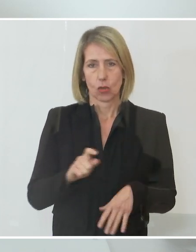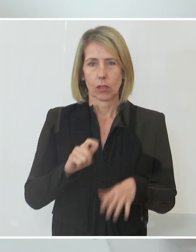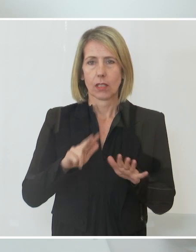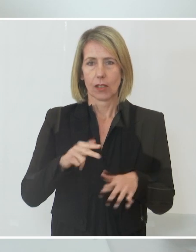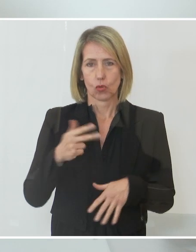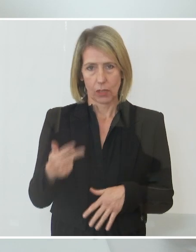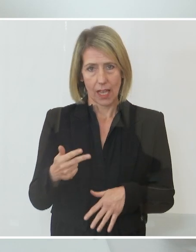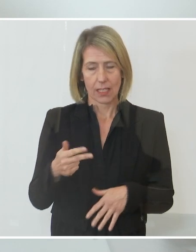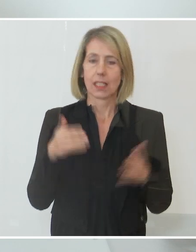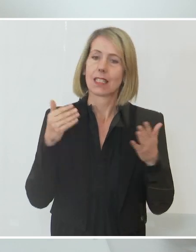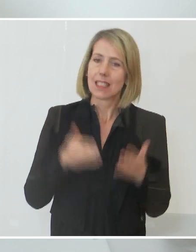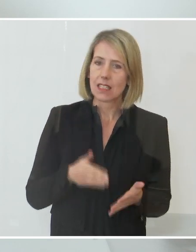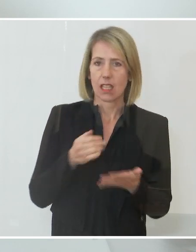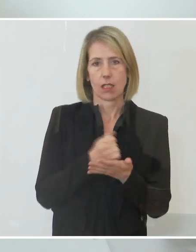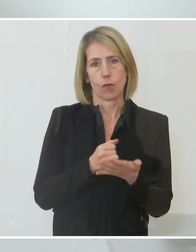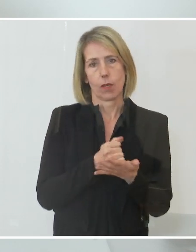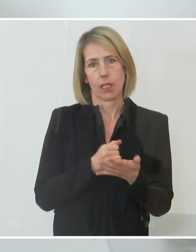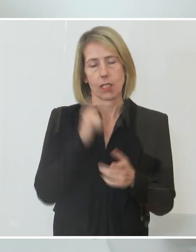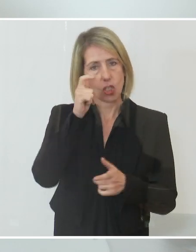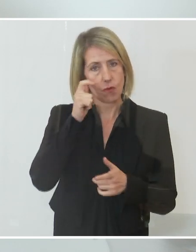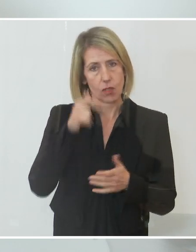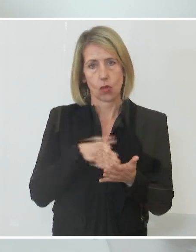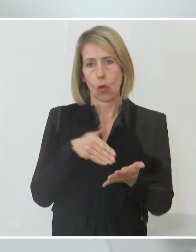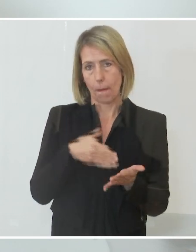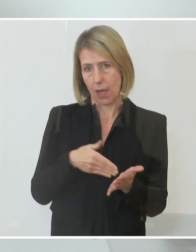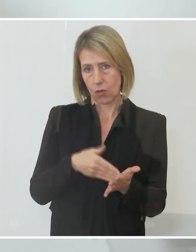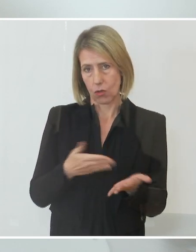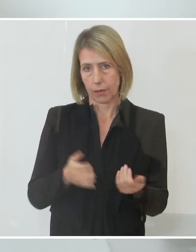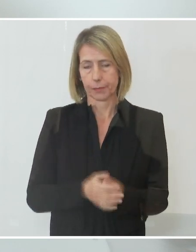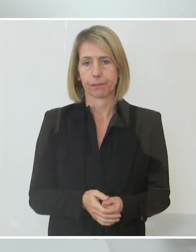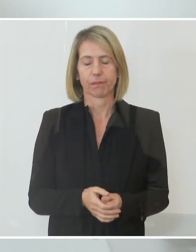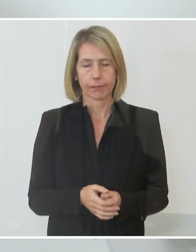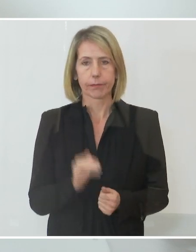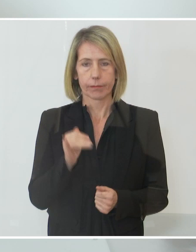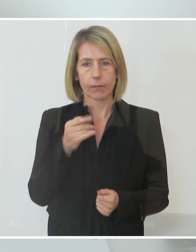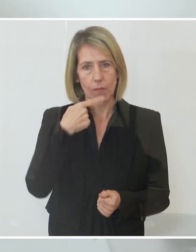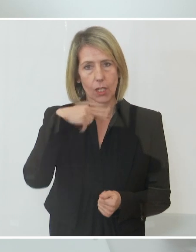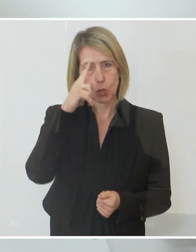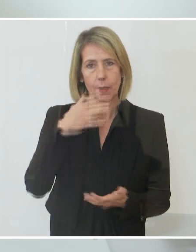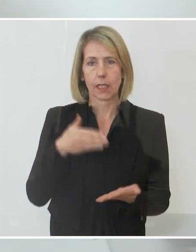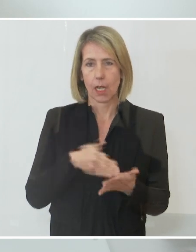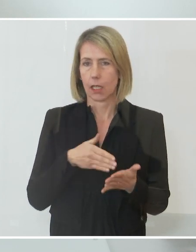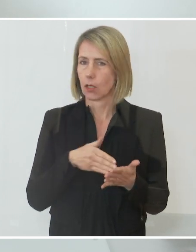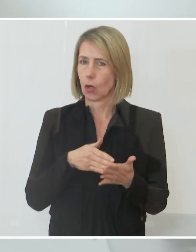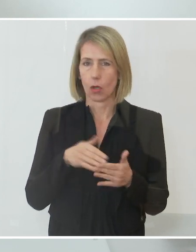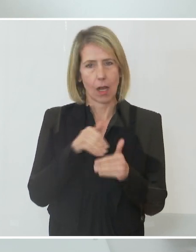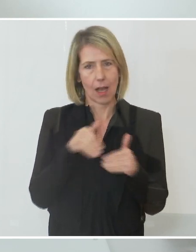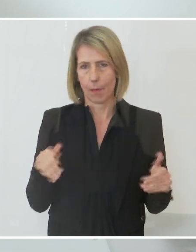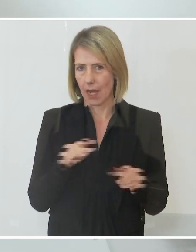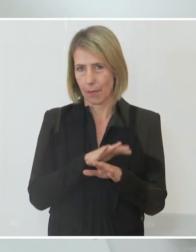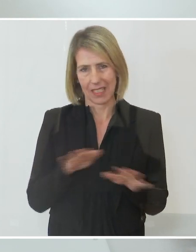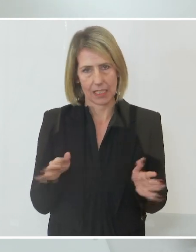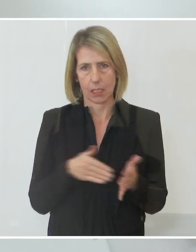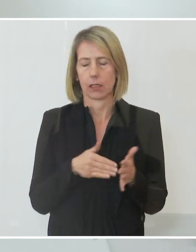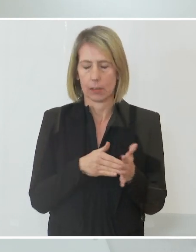fen einer intensivmedizinischen Versorgung. Das heißt, die Spitäler sind noch am Limit, aber